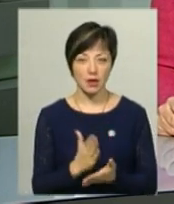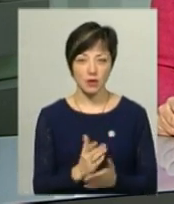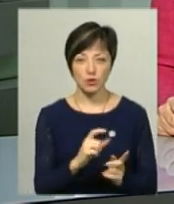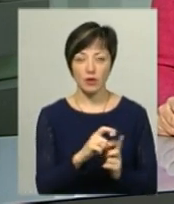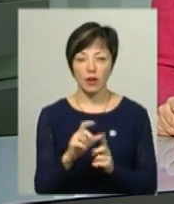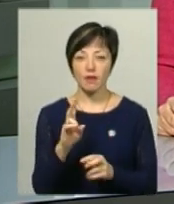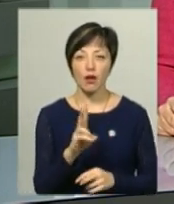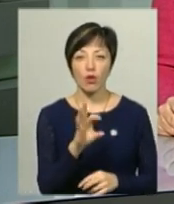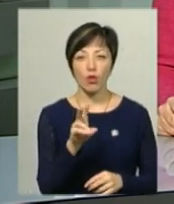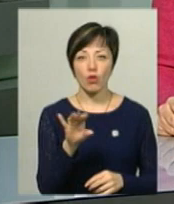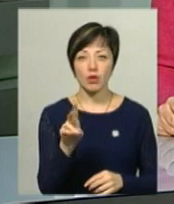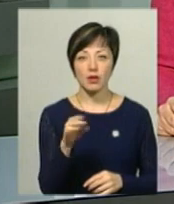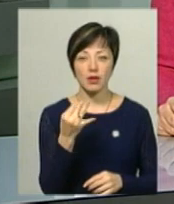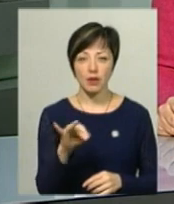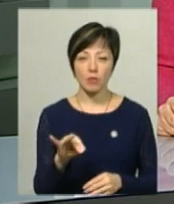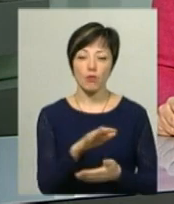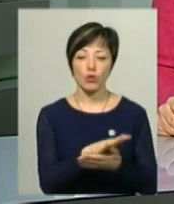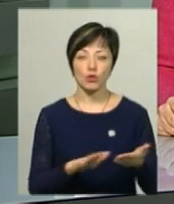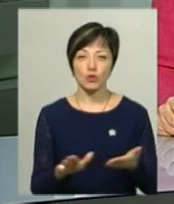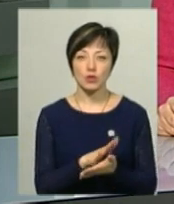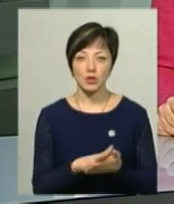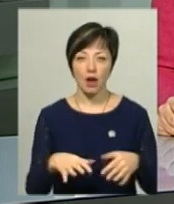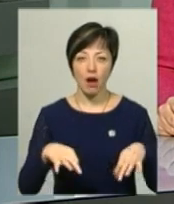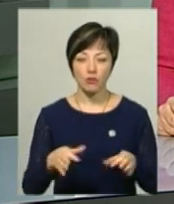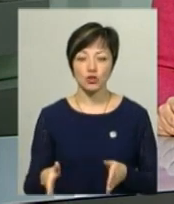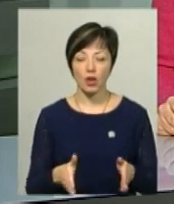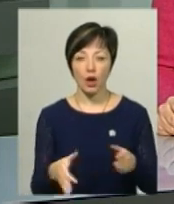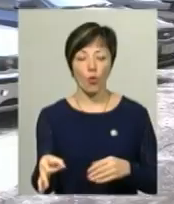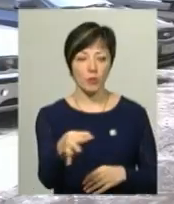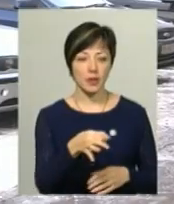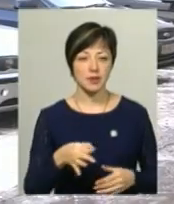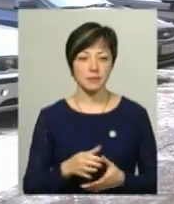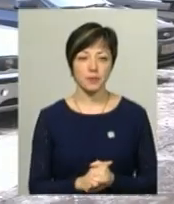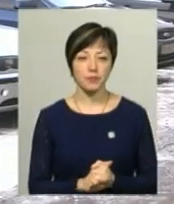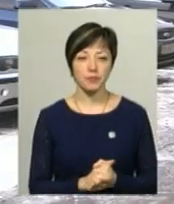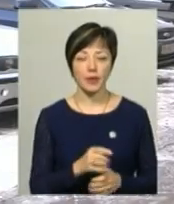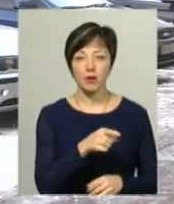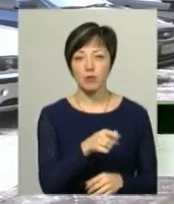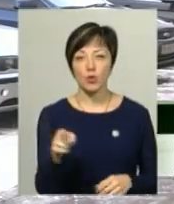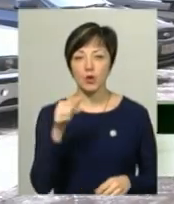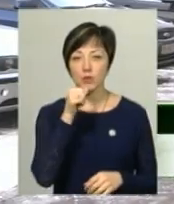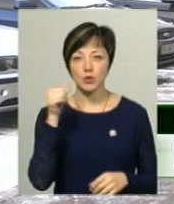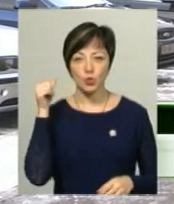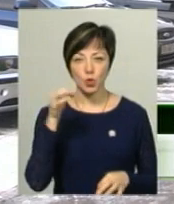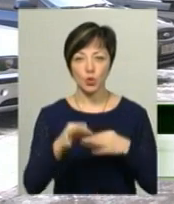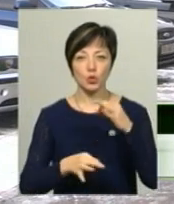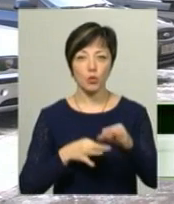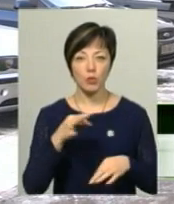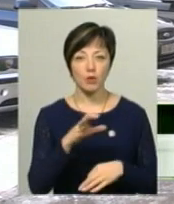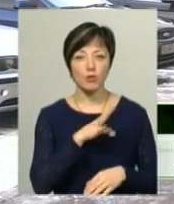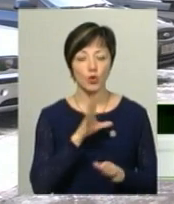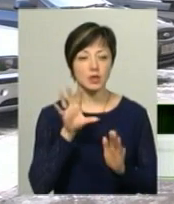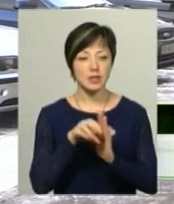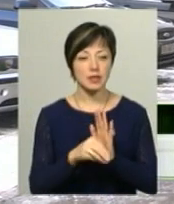словами Наталії Колодій, дорожники продовжують розчищати автошляхи області. Протягом минулої доби, зокрема, було